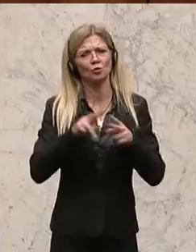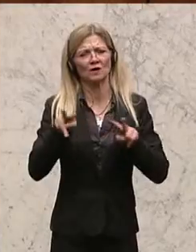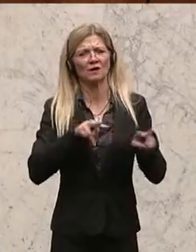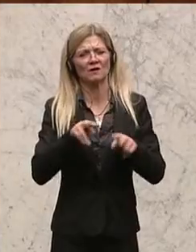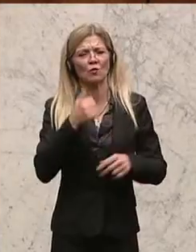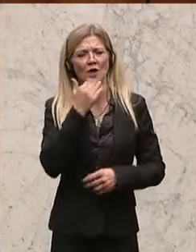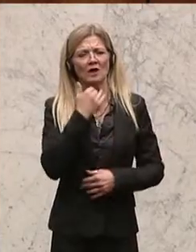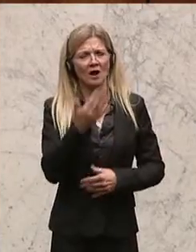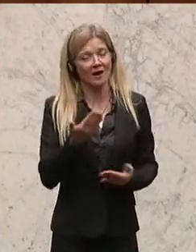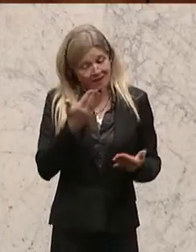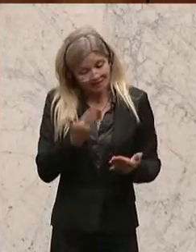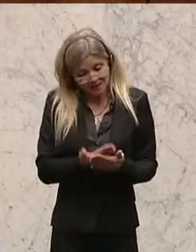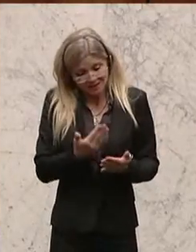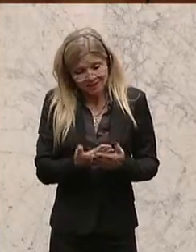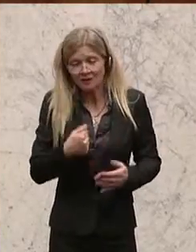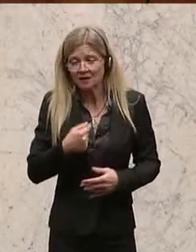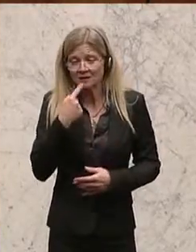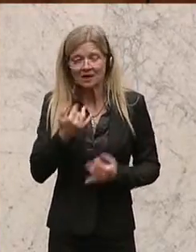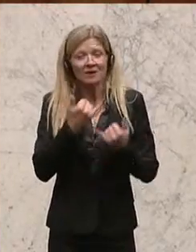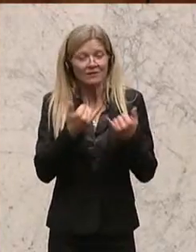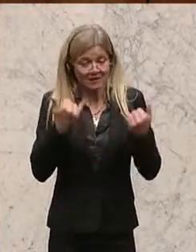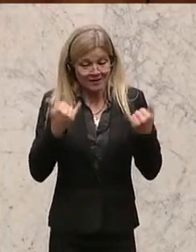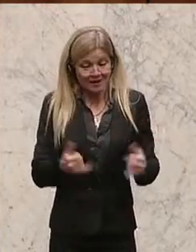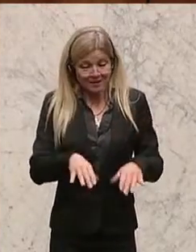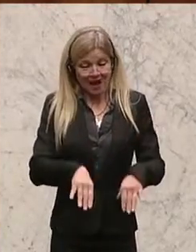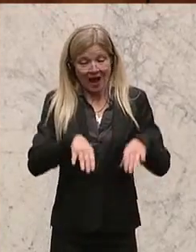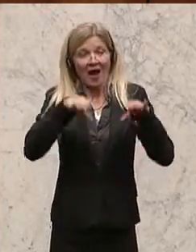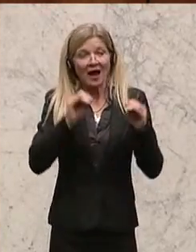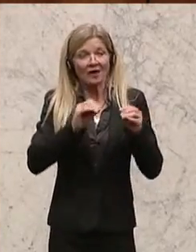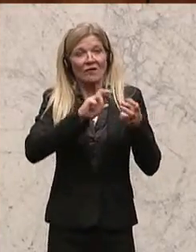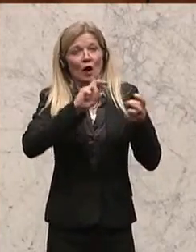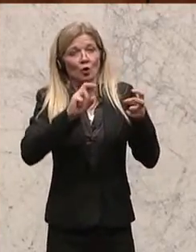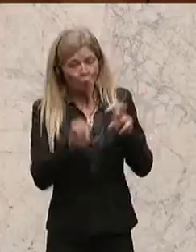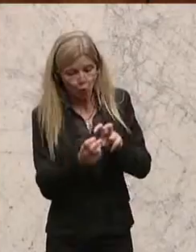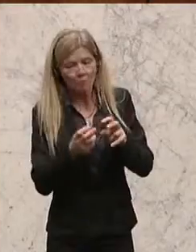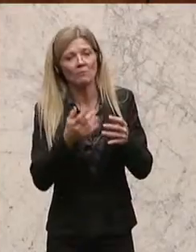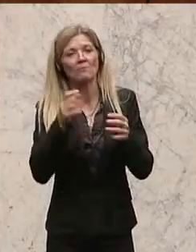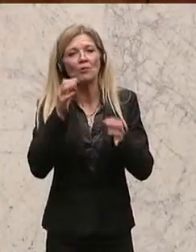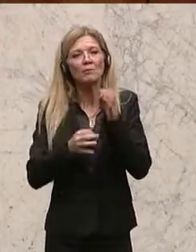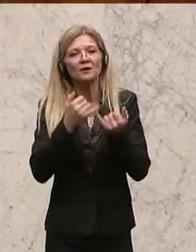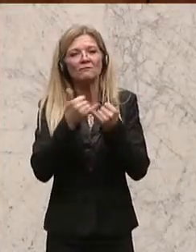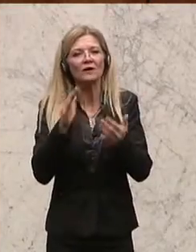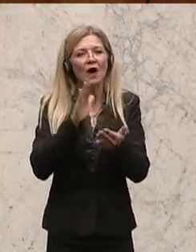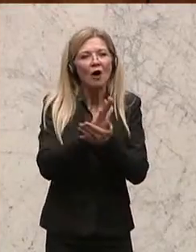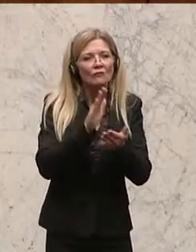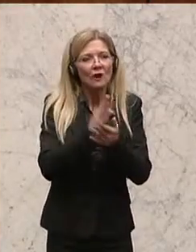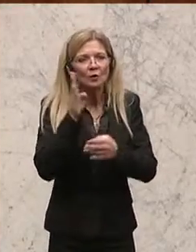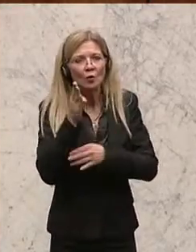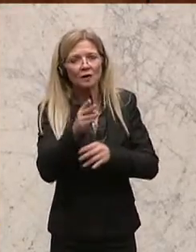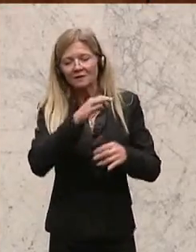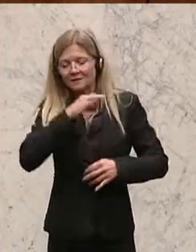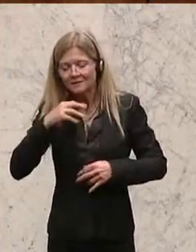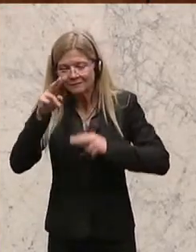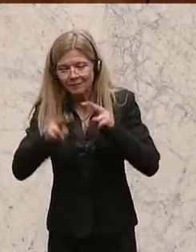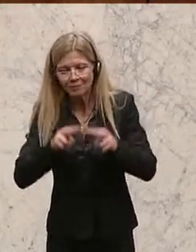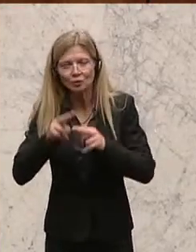auch abschließend gesagt diesen Einstieg vom Umstieg bei dem Versuch der Aufgabenorientierung bei der Kinderbetreuung, weil erstmals dort